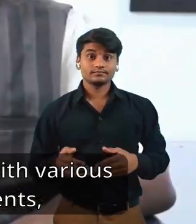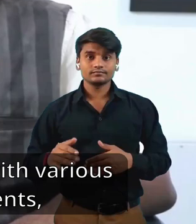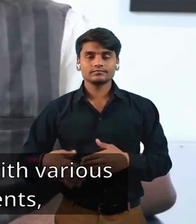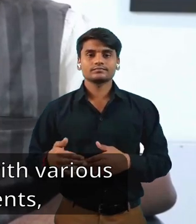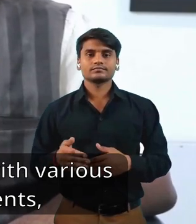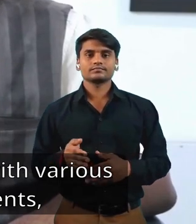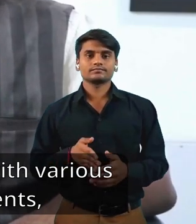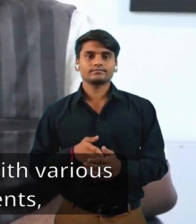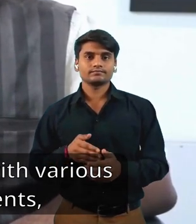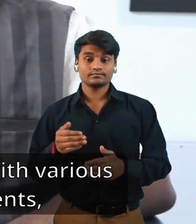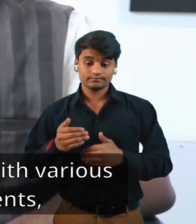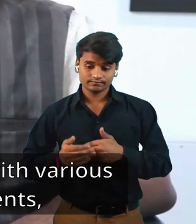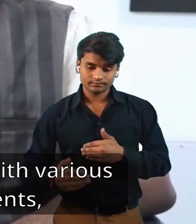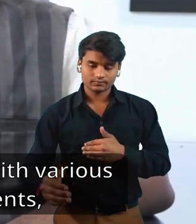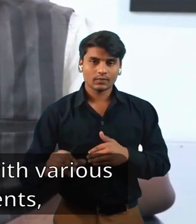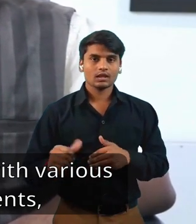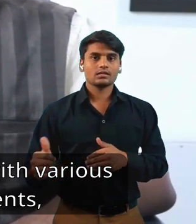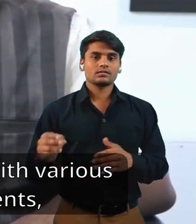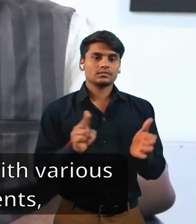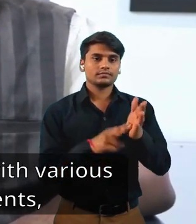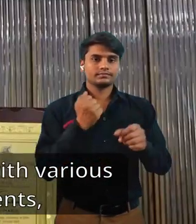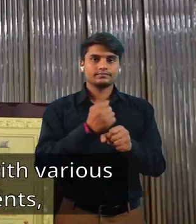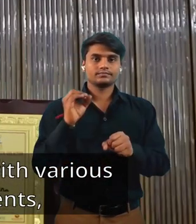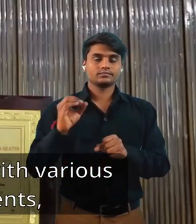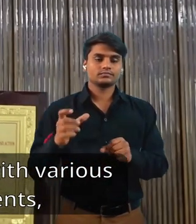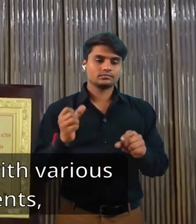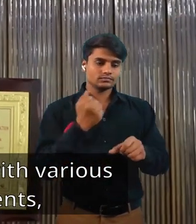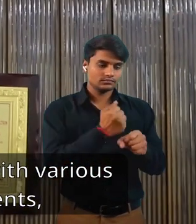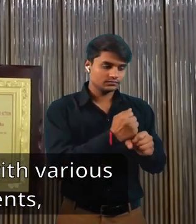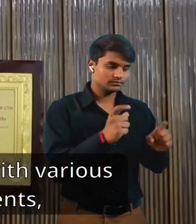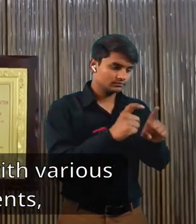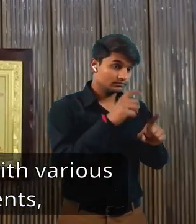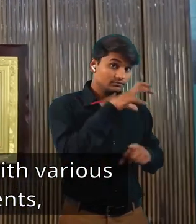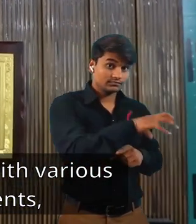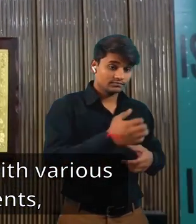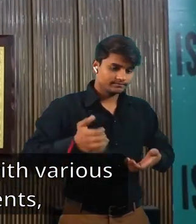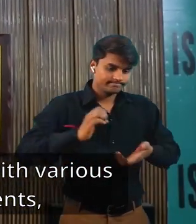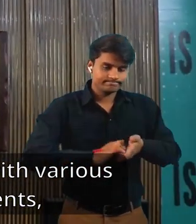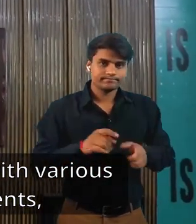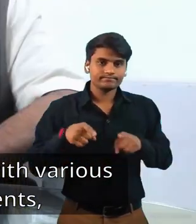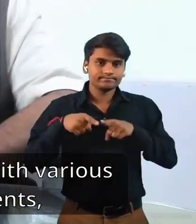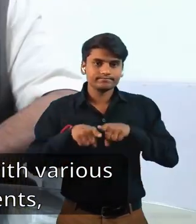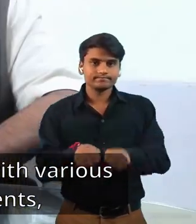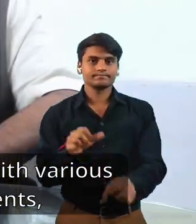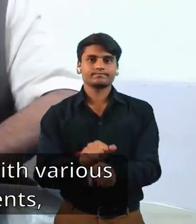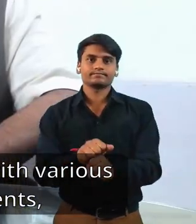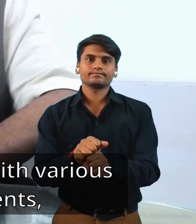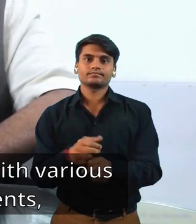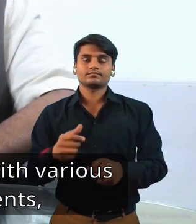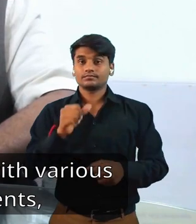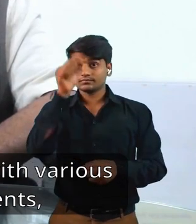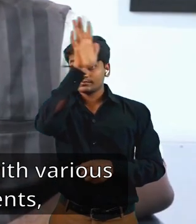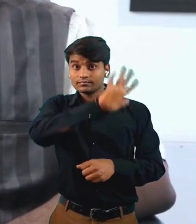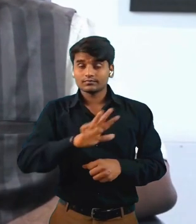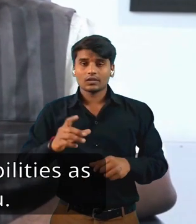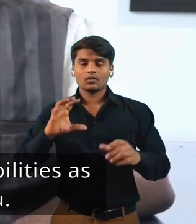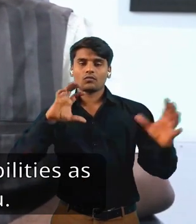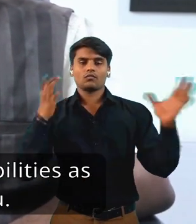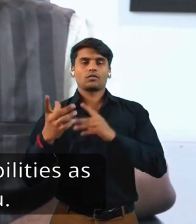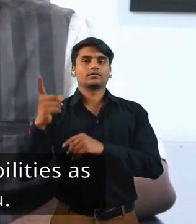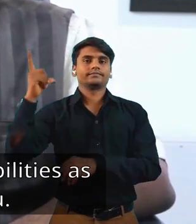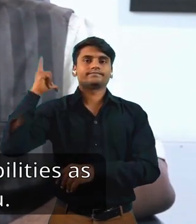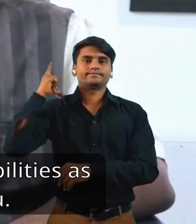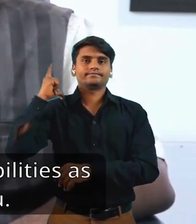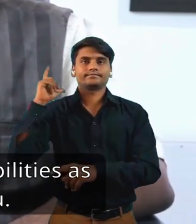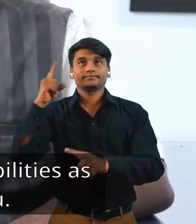हैं, ये यात्रा को आगे ले जाने के लिए अन्याने संस्ता हैं और सरकारी विबाओं के साथ हम लोग काम कर रहे हैं और जब